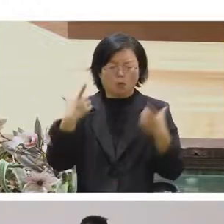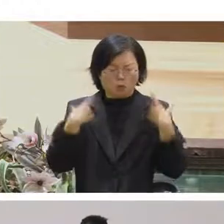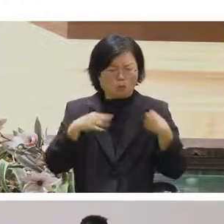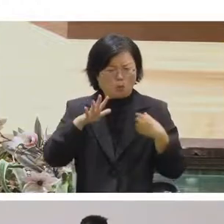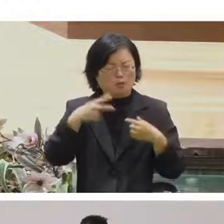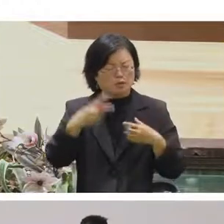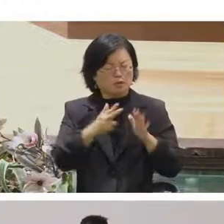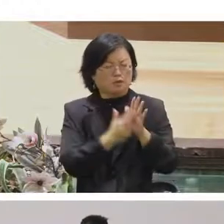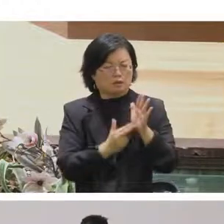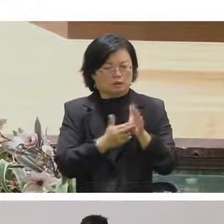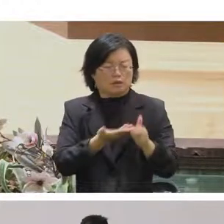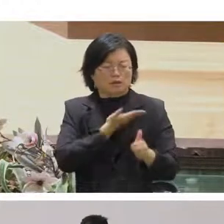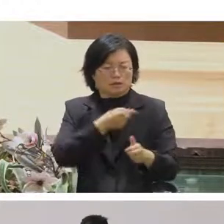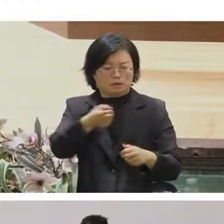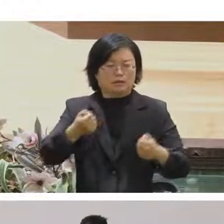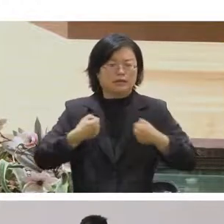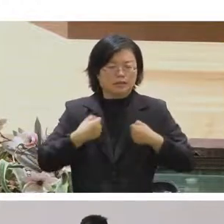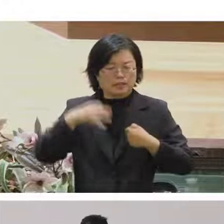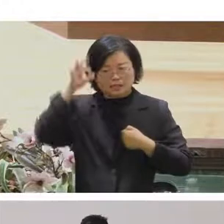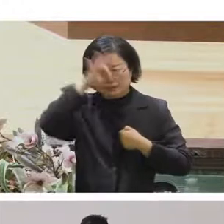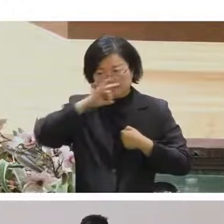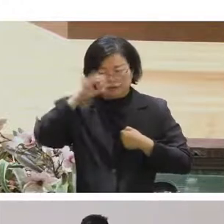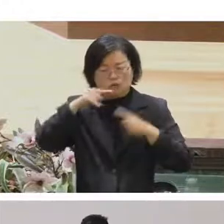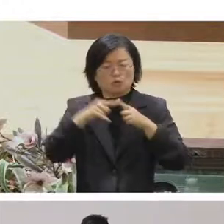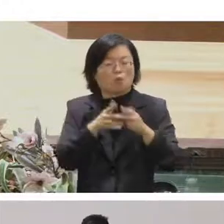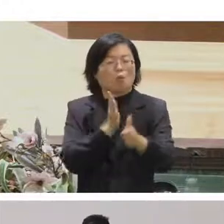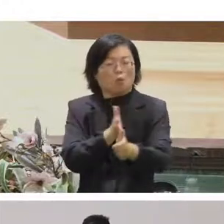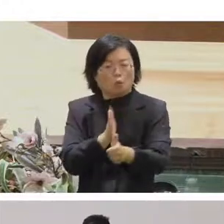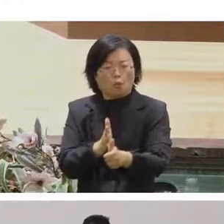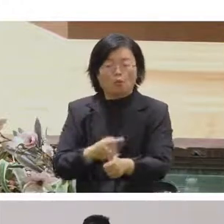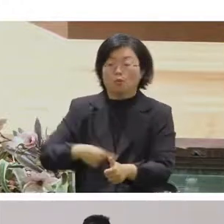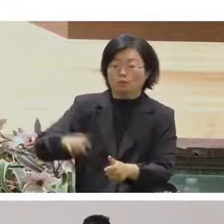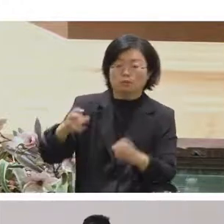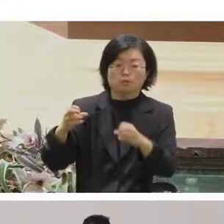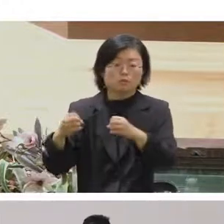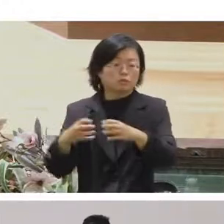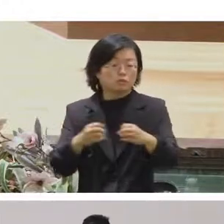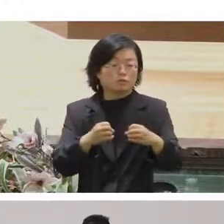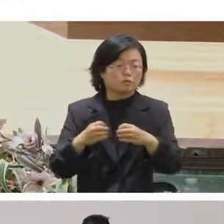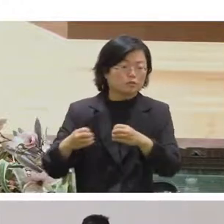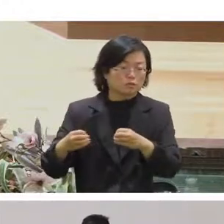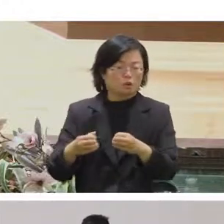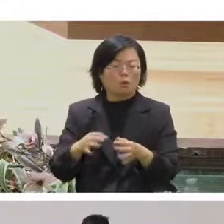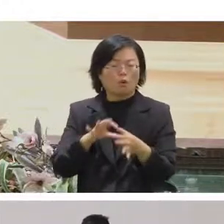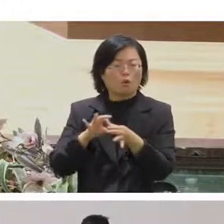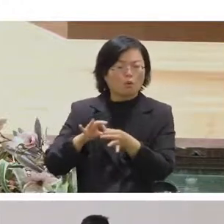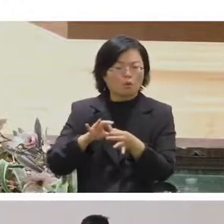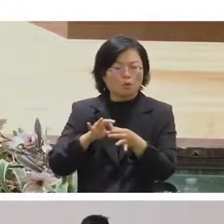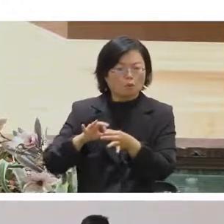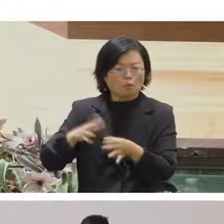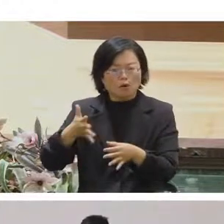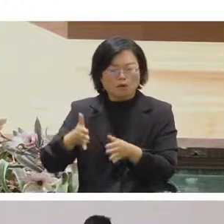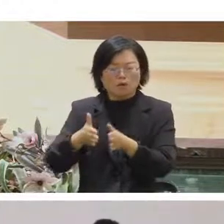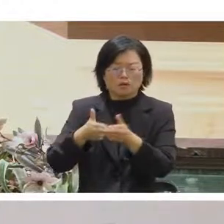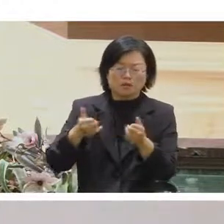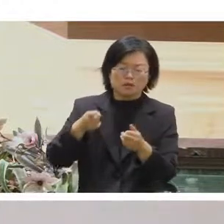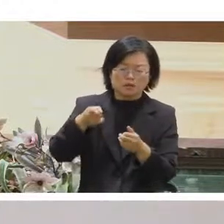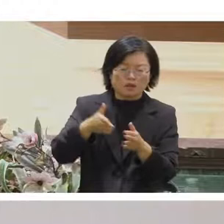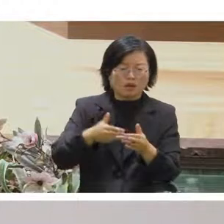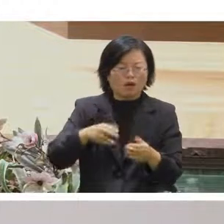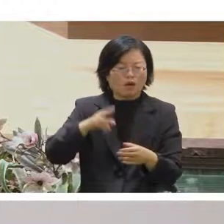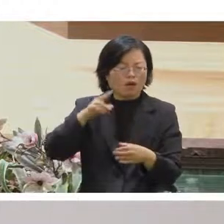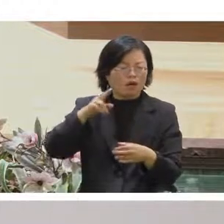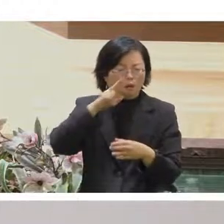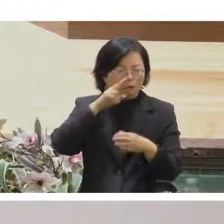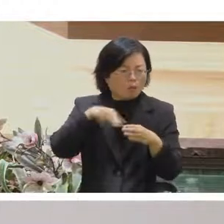就是練習假如人多的話去討論說為什麼你會用Uber跟為什麼你用星巴克然後